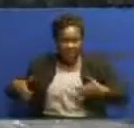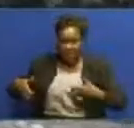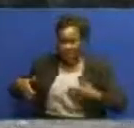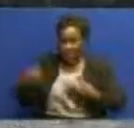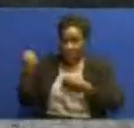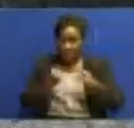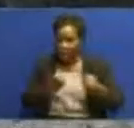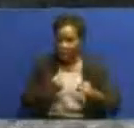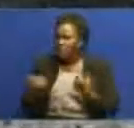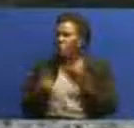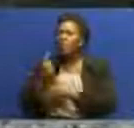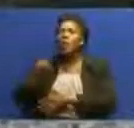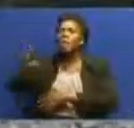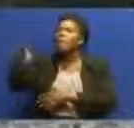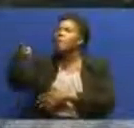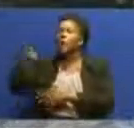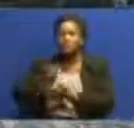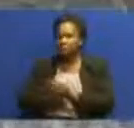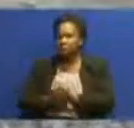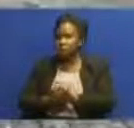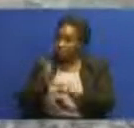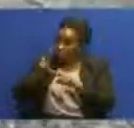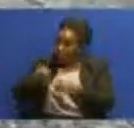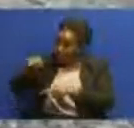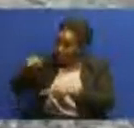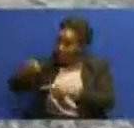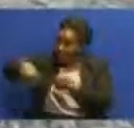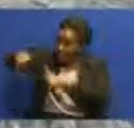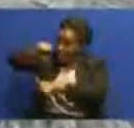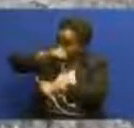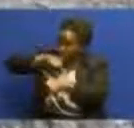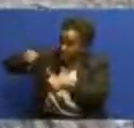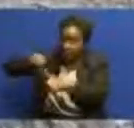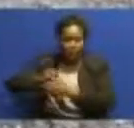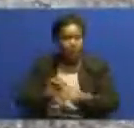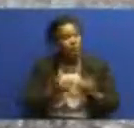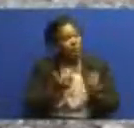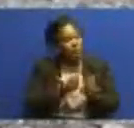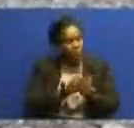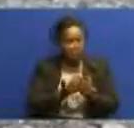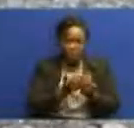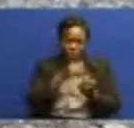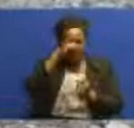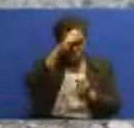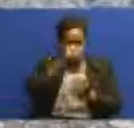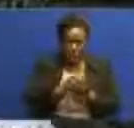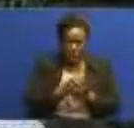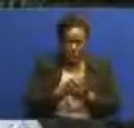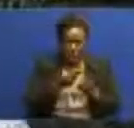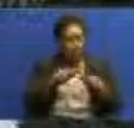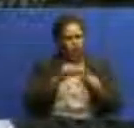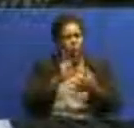wanatoka ambari ni wakazi na wanajurikana kwa yotu yungiaomba ushirikiana wakukisha ya bamba hore watu watu